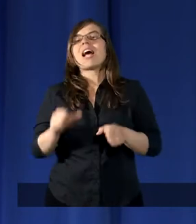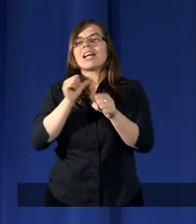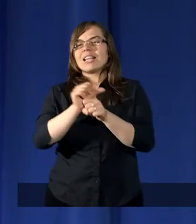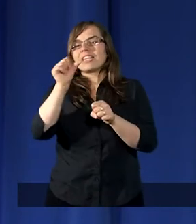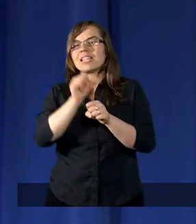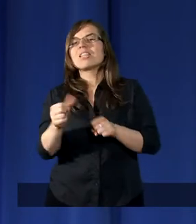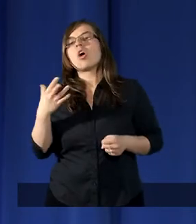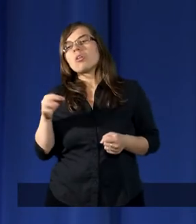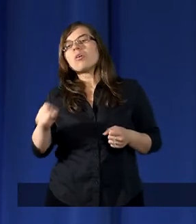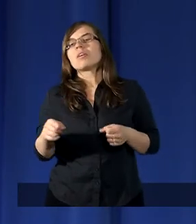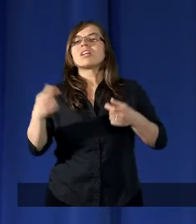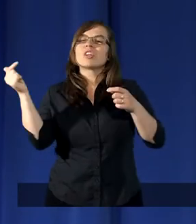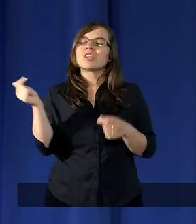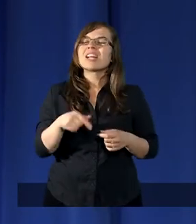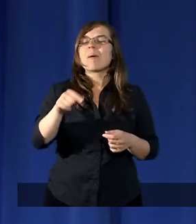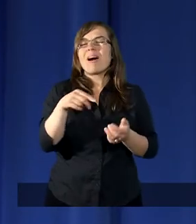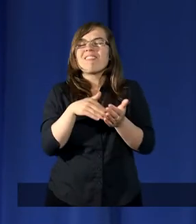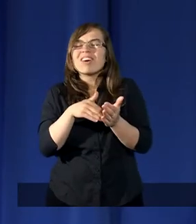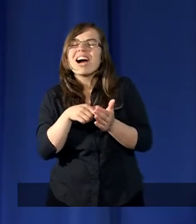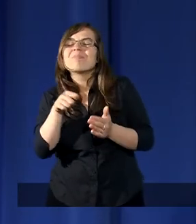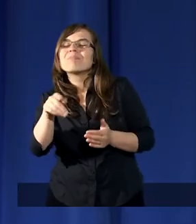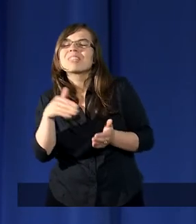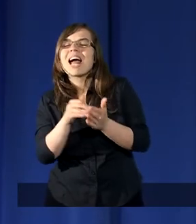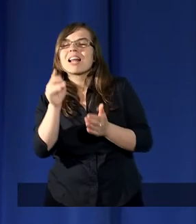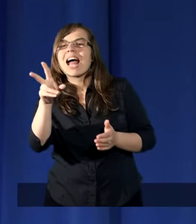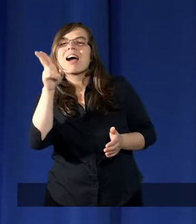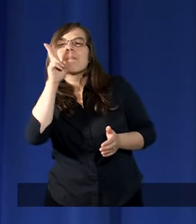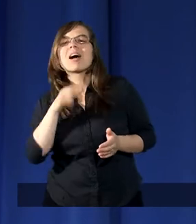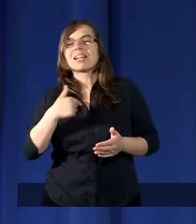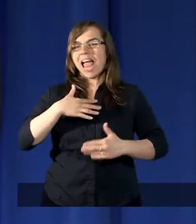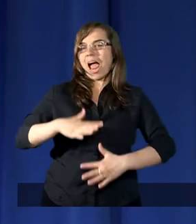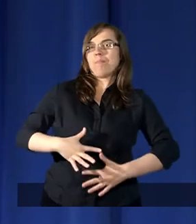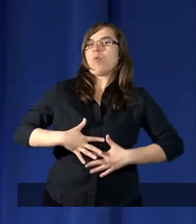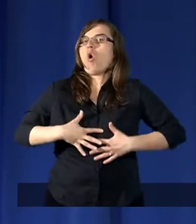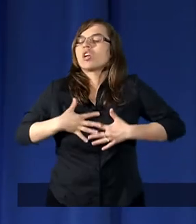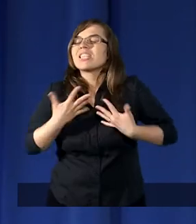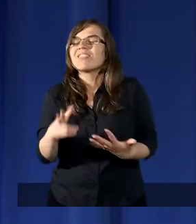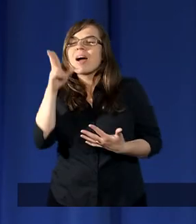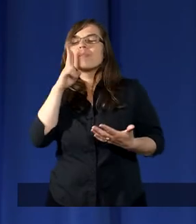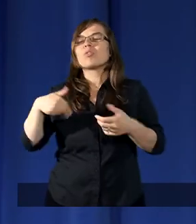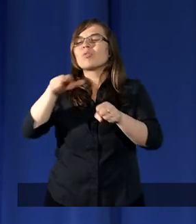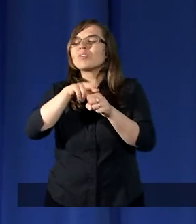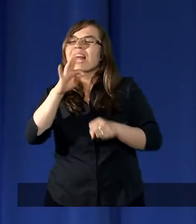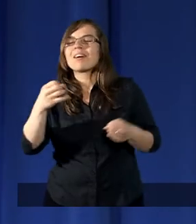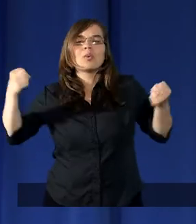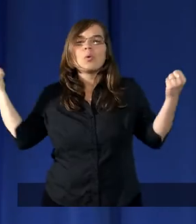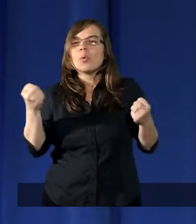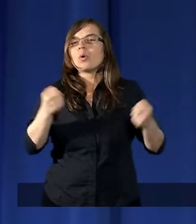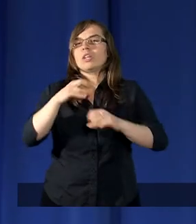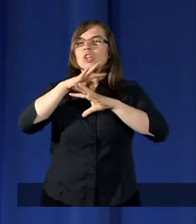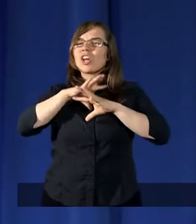potrzeba takich matek. Ja podziwiam matki, które tak cierpliwie,